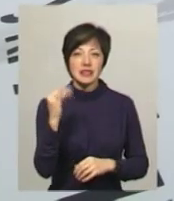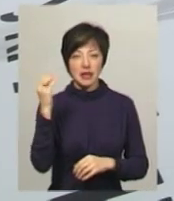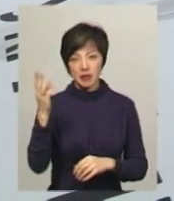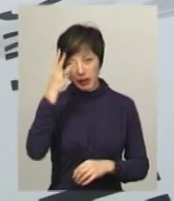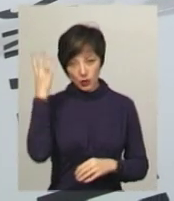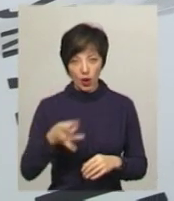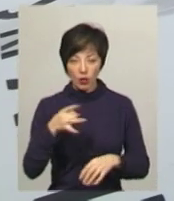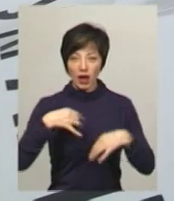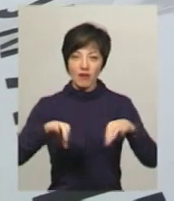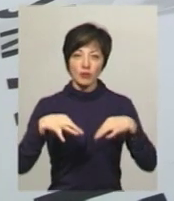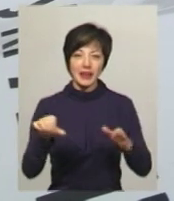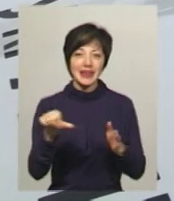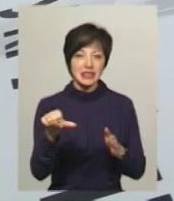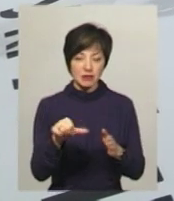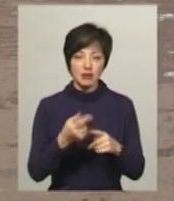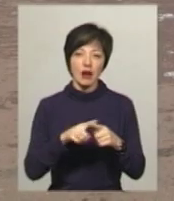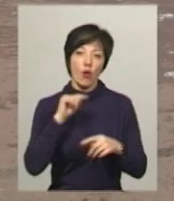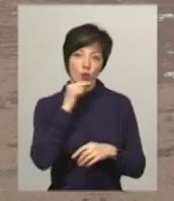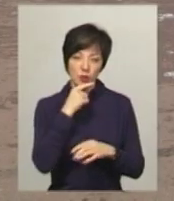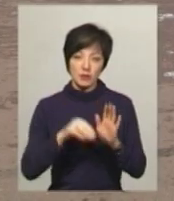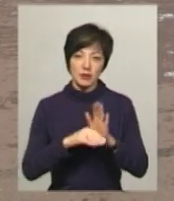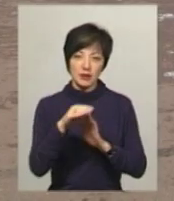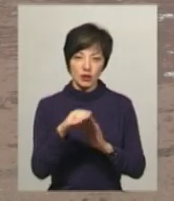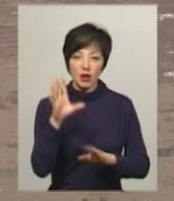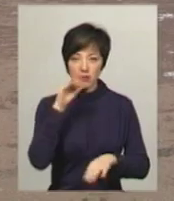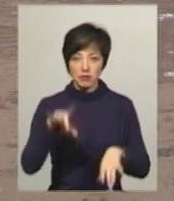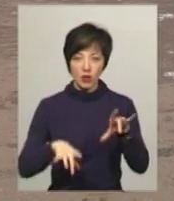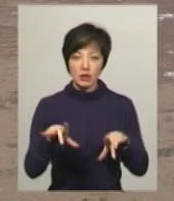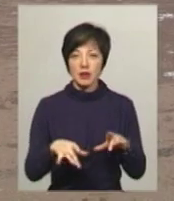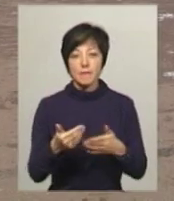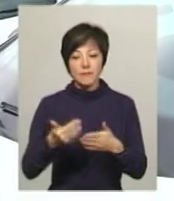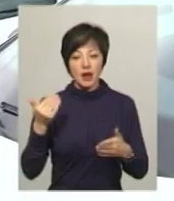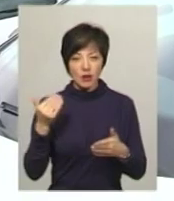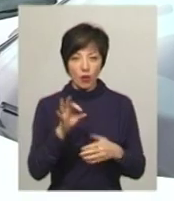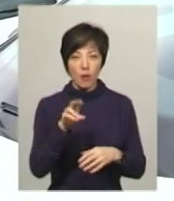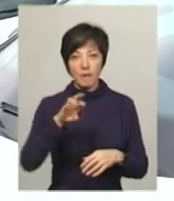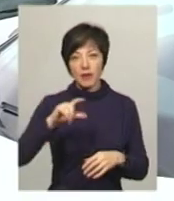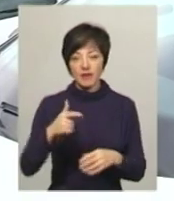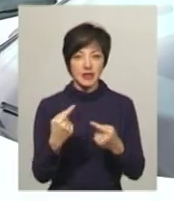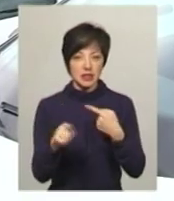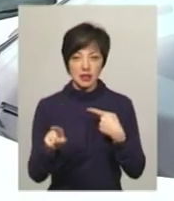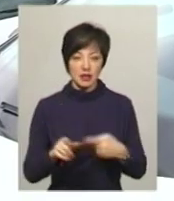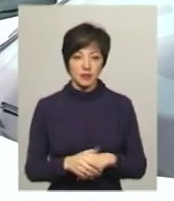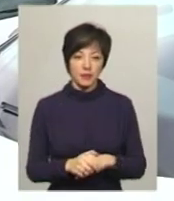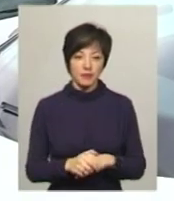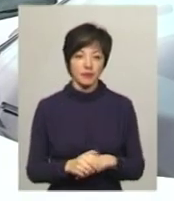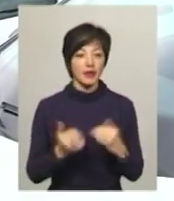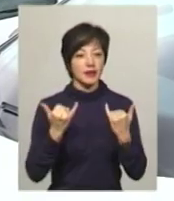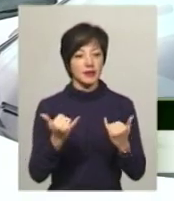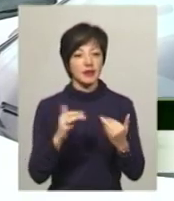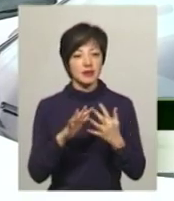каже, автомобіль на дизельному пальному економний з підвищеною прохідністю і від попереднього ополя вигідно відрізняється. Для сільської